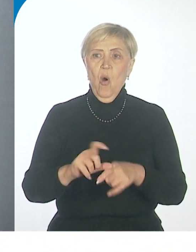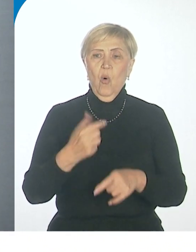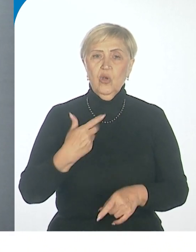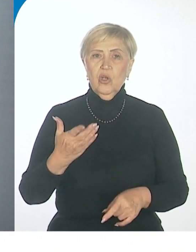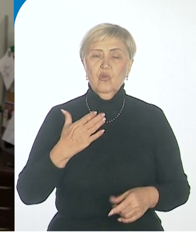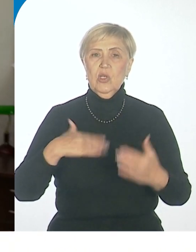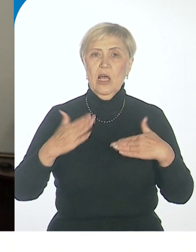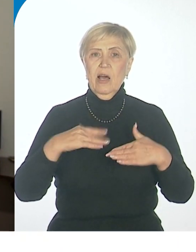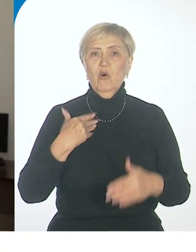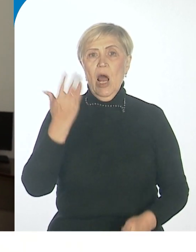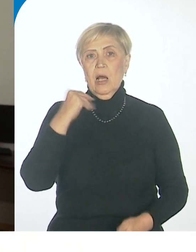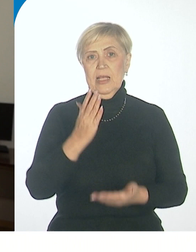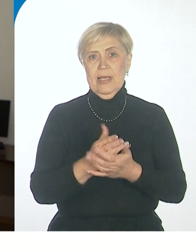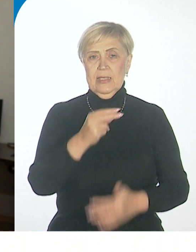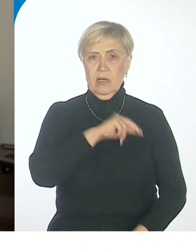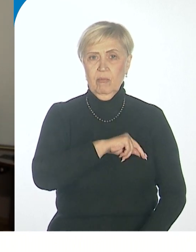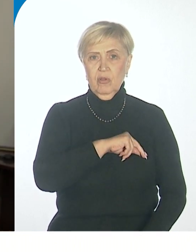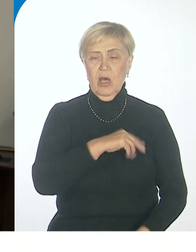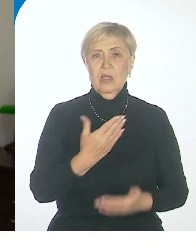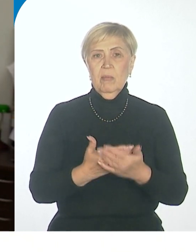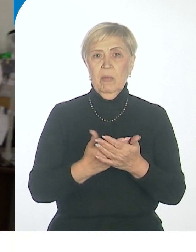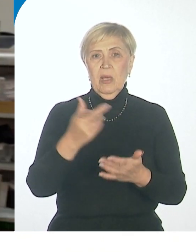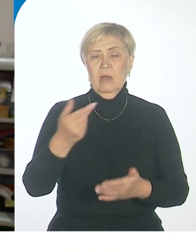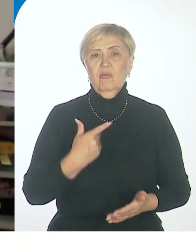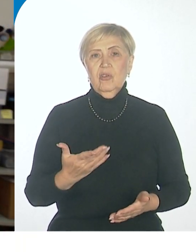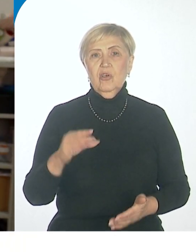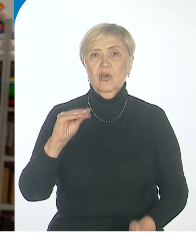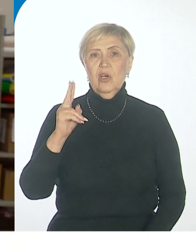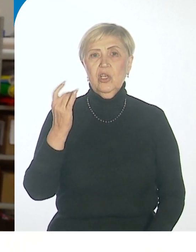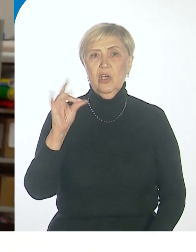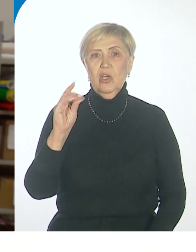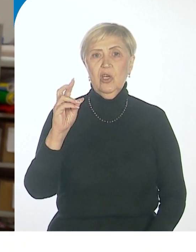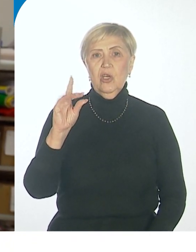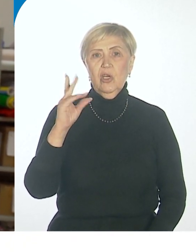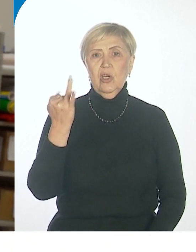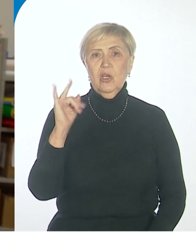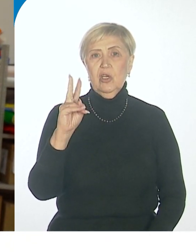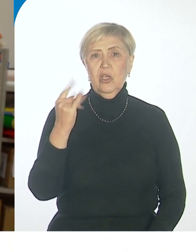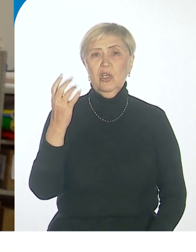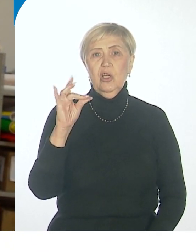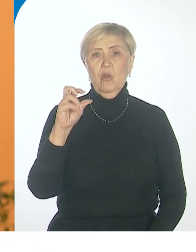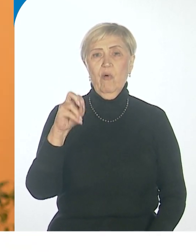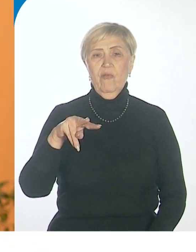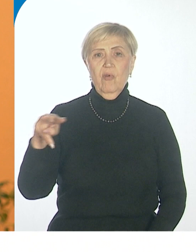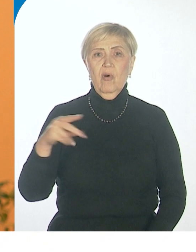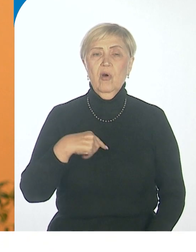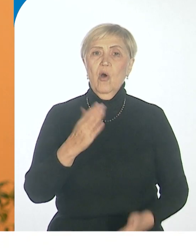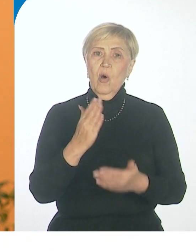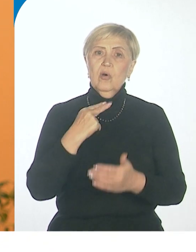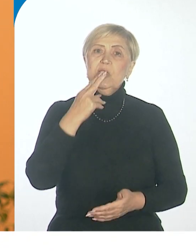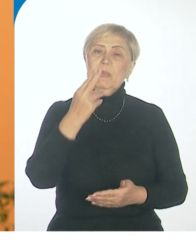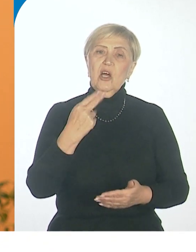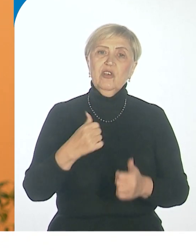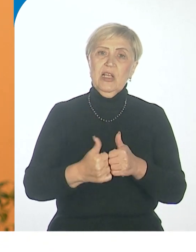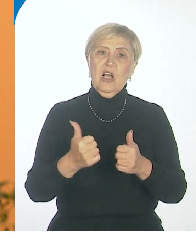есть работа. Особенно на примере с Жени Кирилловым. Каждый день постоянно спрашивает, будем работать, будем работать. Чувствуют себя полезными сразу